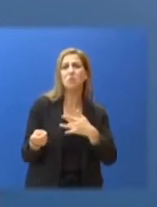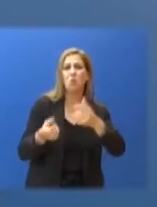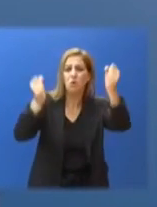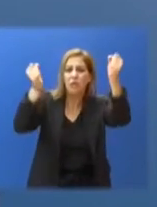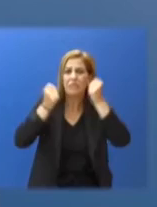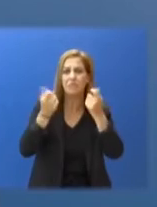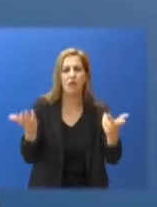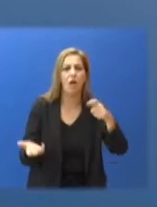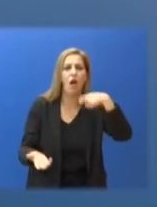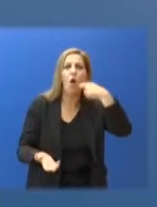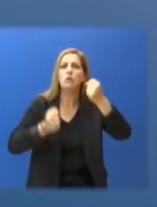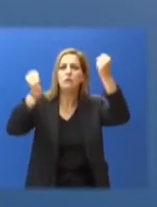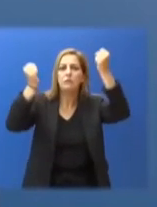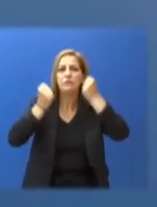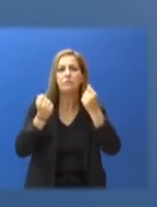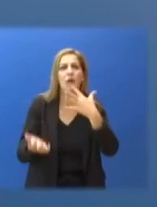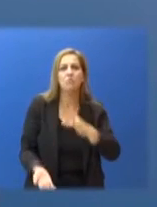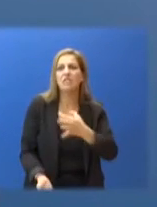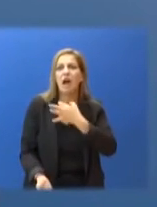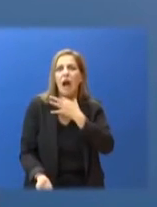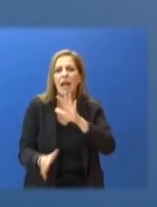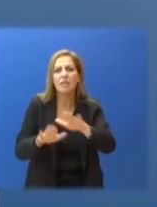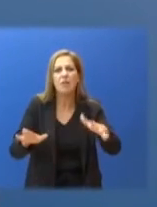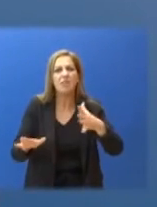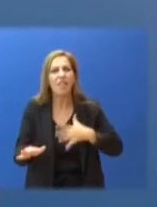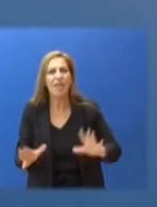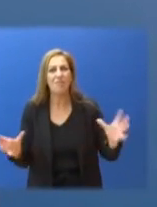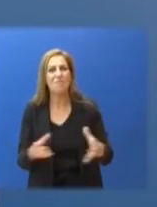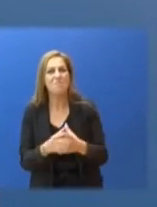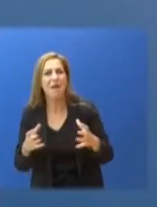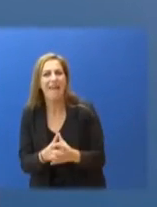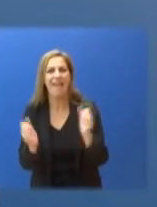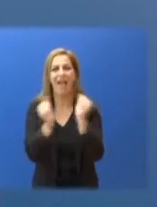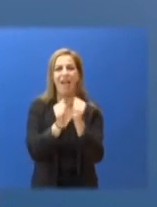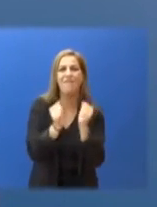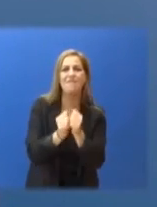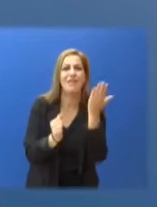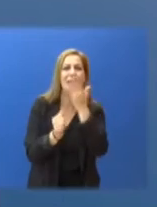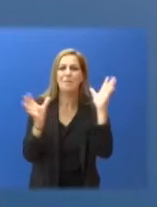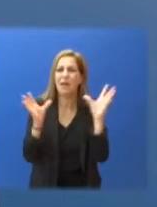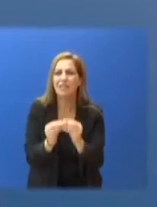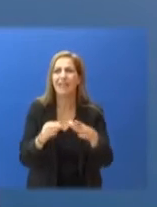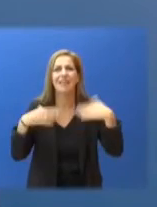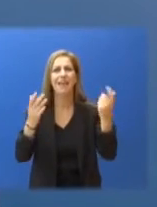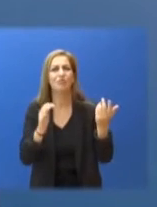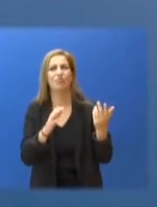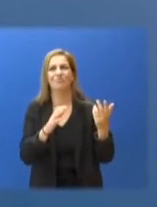που έχουν να κάνουν με την ανάγκη των παιδιών να είναι μαζί με τον δάσκαλο και την δασκάλα τους, μαζί με τους μαθητές τους, να παίζουν στο προάβλιο.